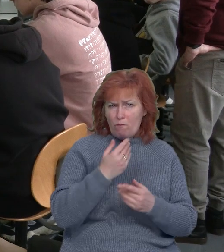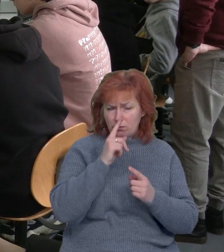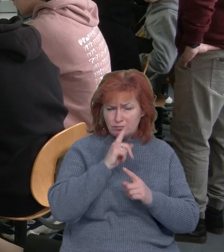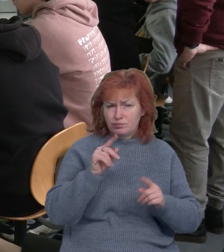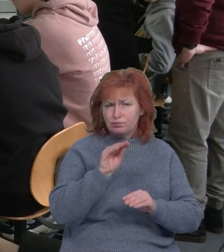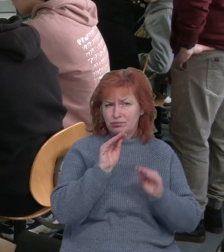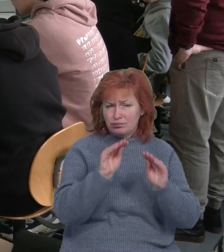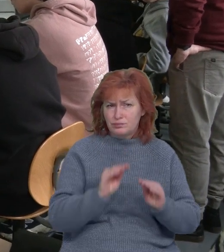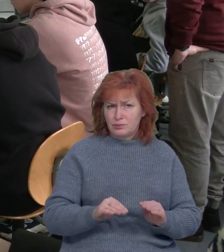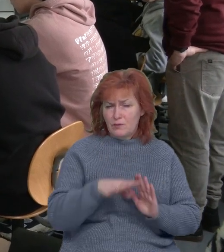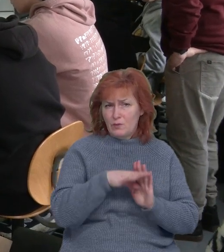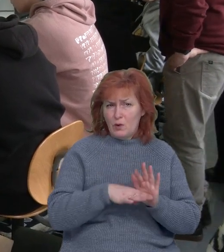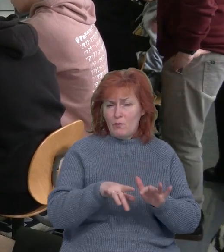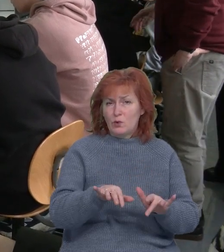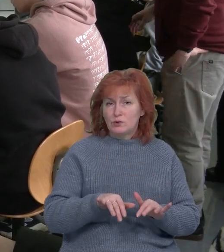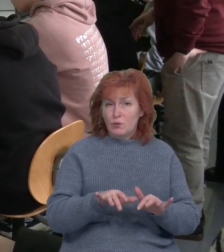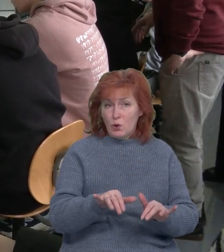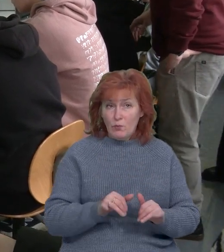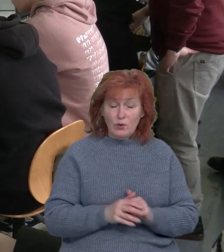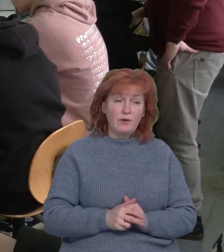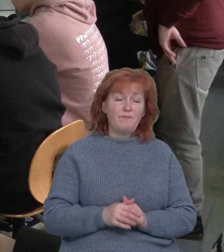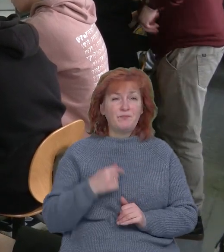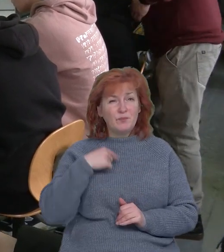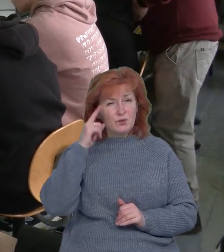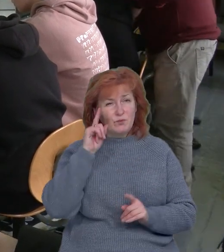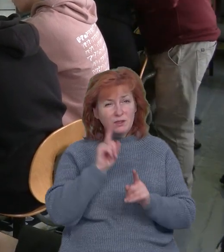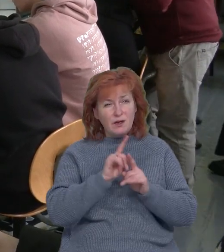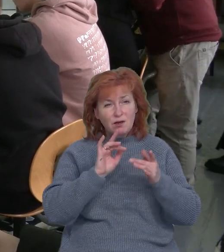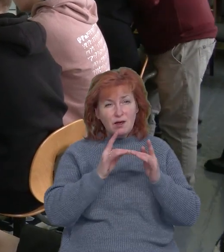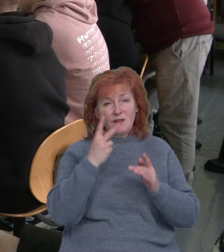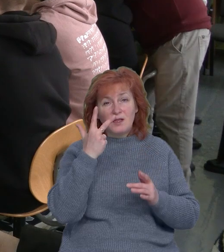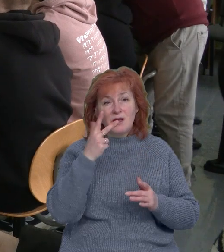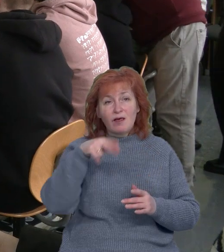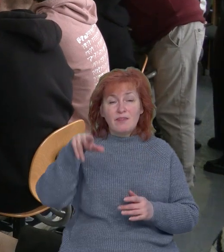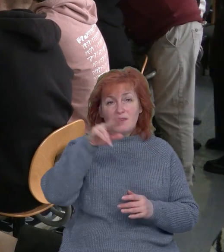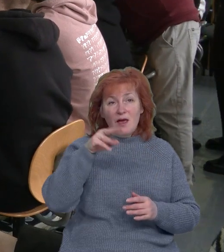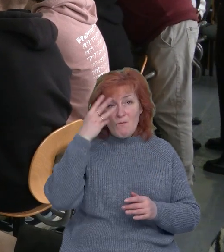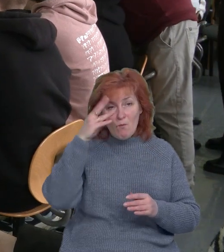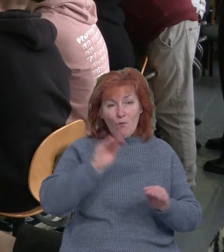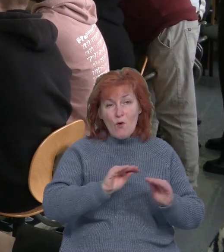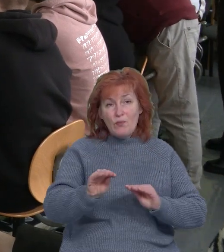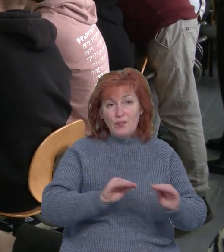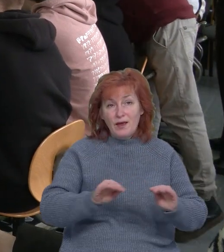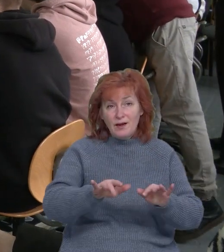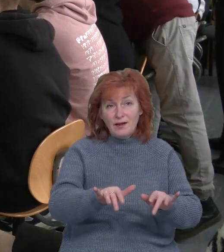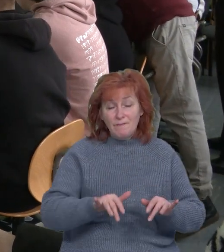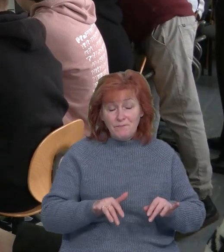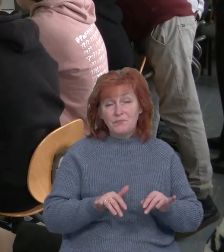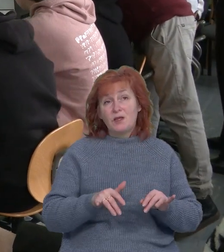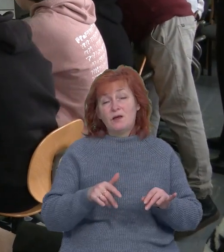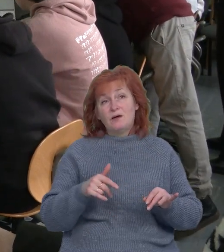ми навчалися робити 3D-моделі, зараз у нас йде такий етап,